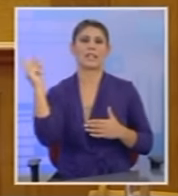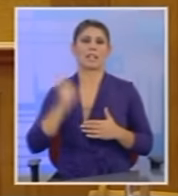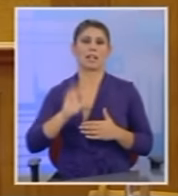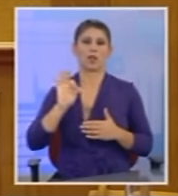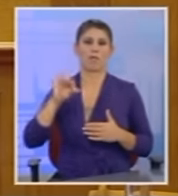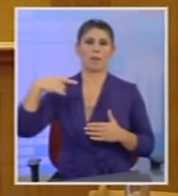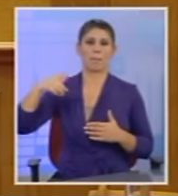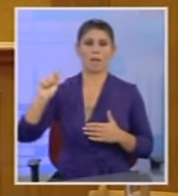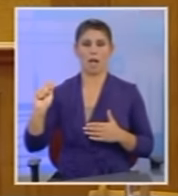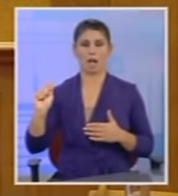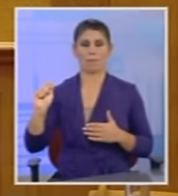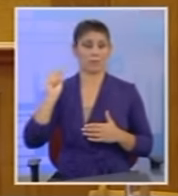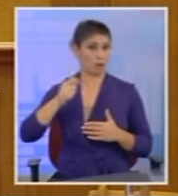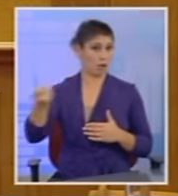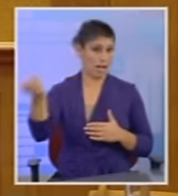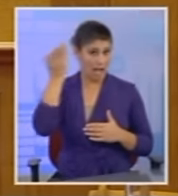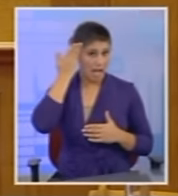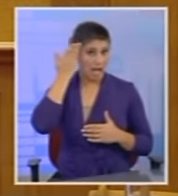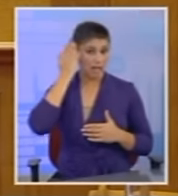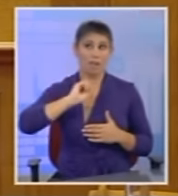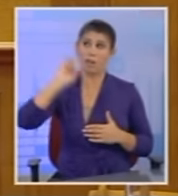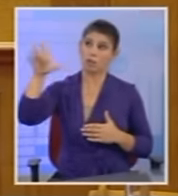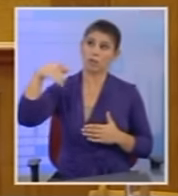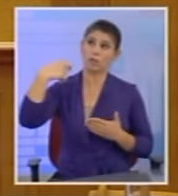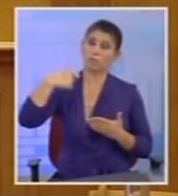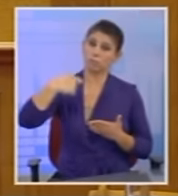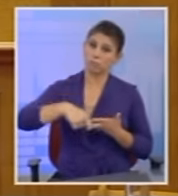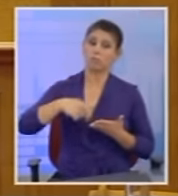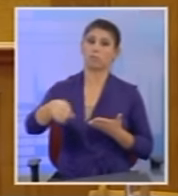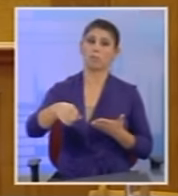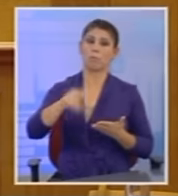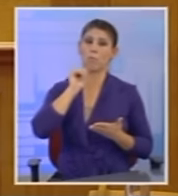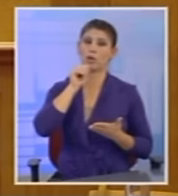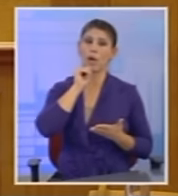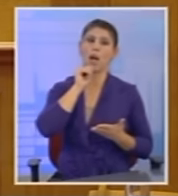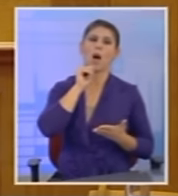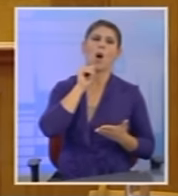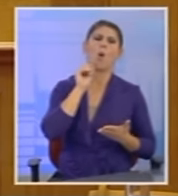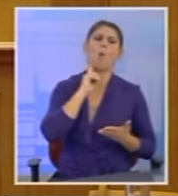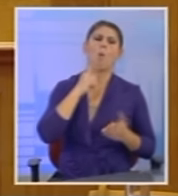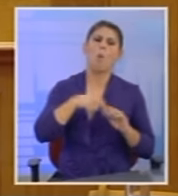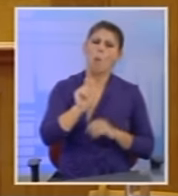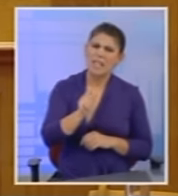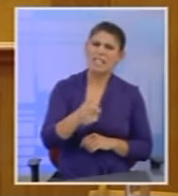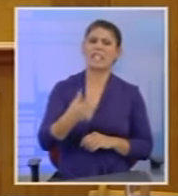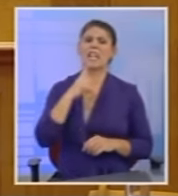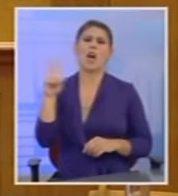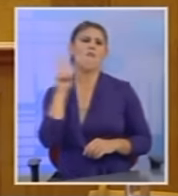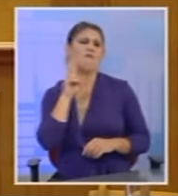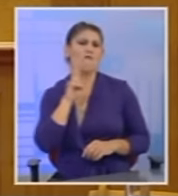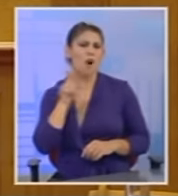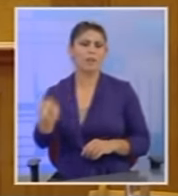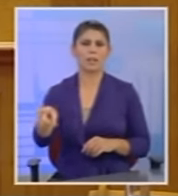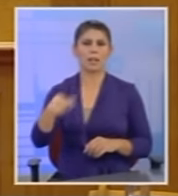τα ακριβά εισαγόμενα ποτά ουίσκι, βότκα και άλλα από 36% που είχανε και αυτά πήγαν στο 23%.